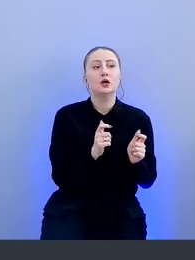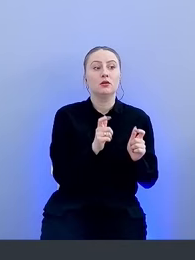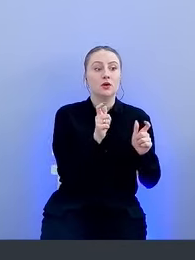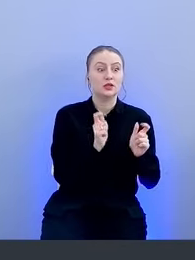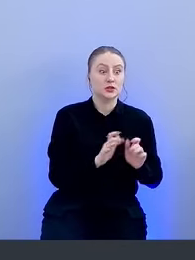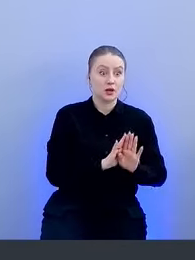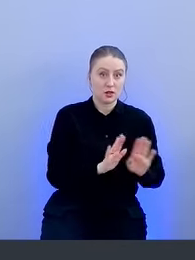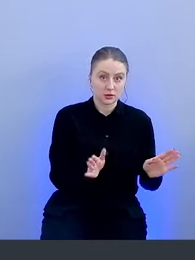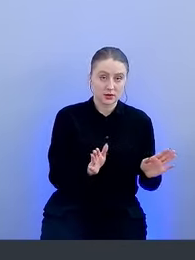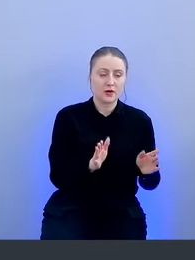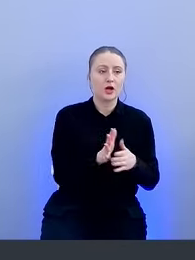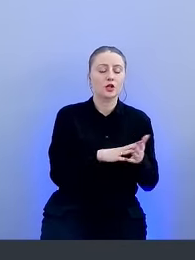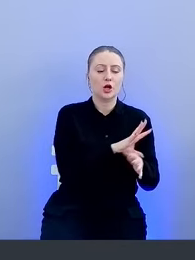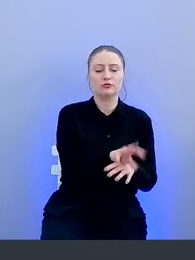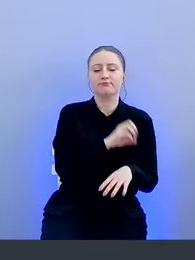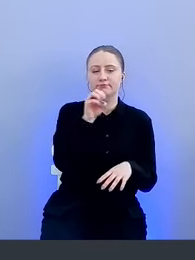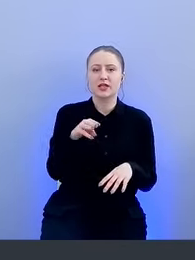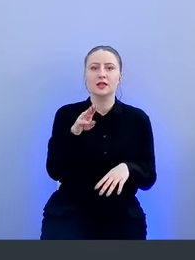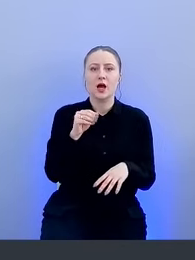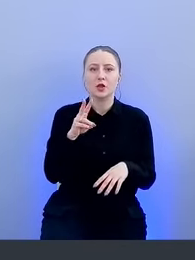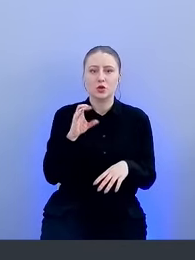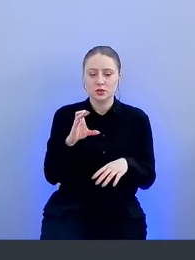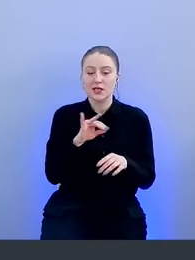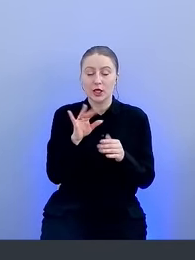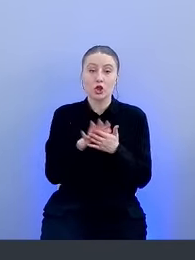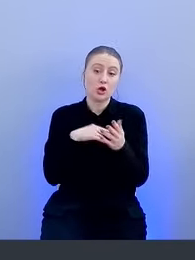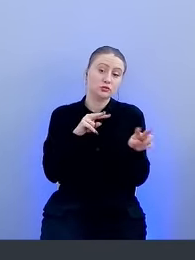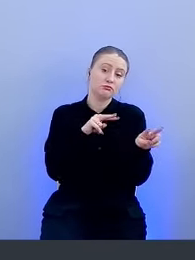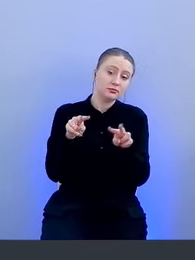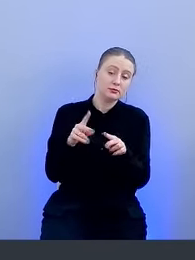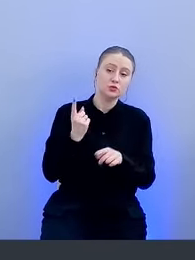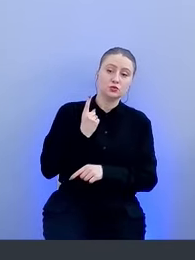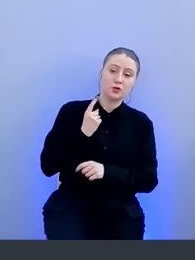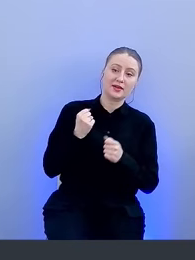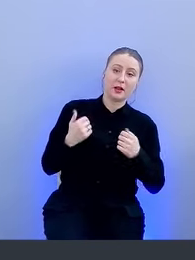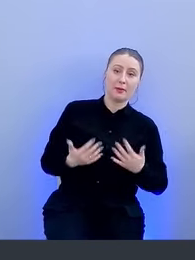Согласовали, закинули все в Танос. Все, смотрим, наблюдаем, расслабляемся.